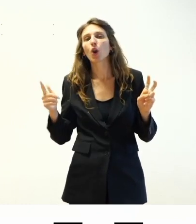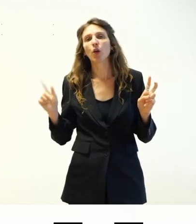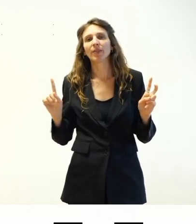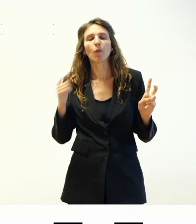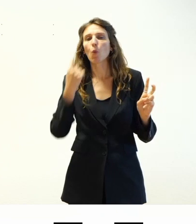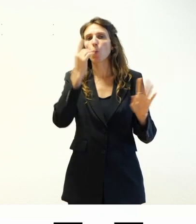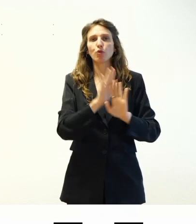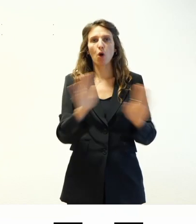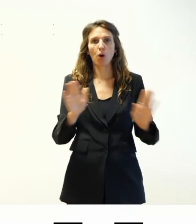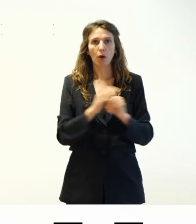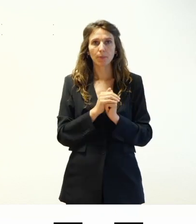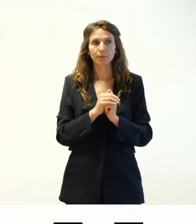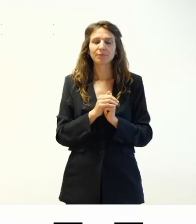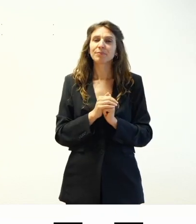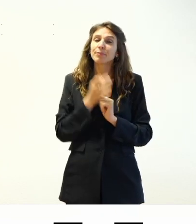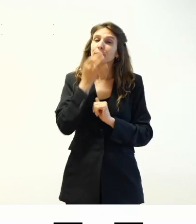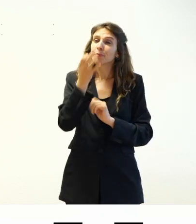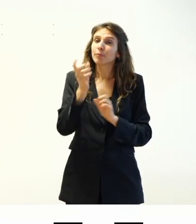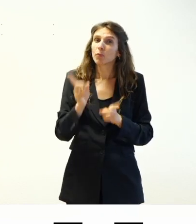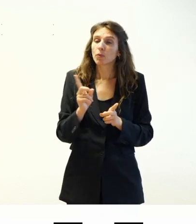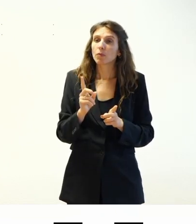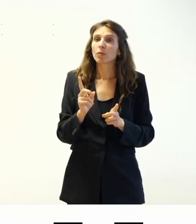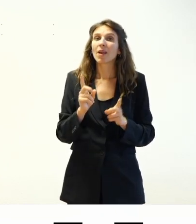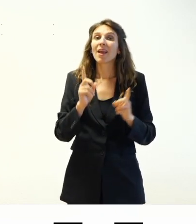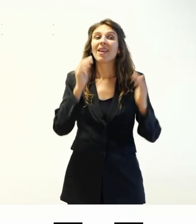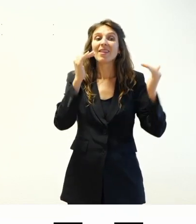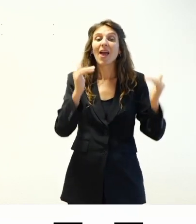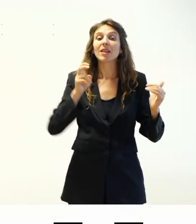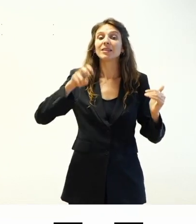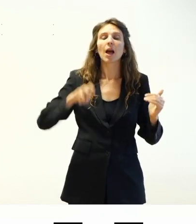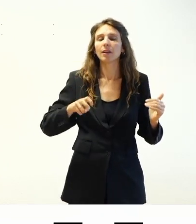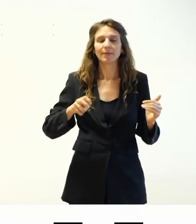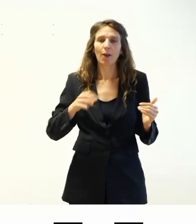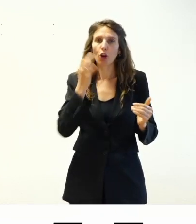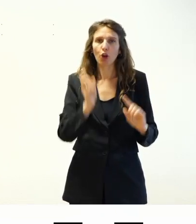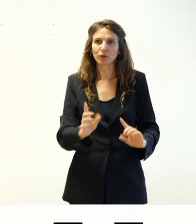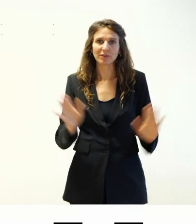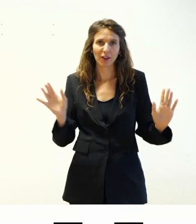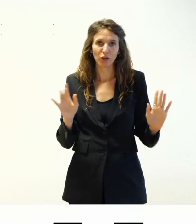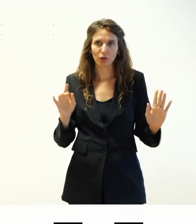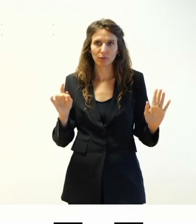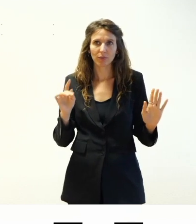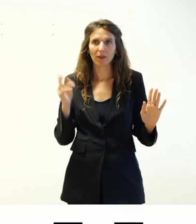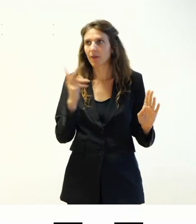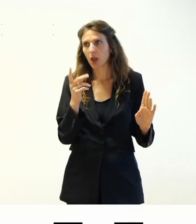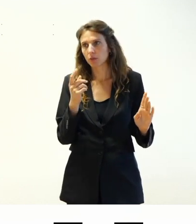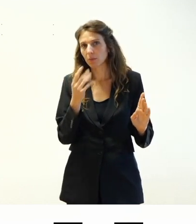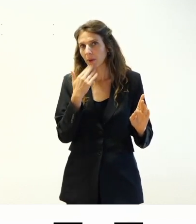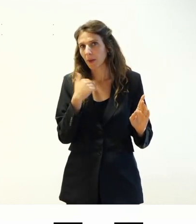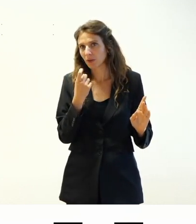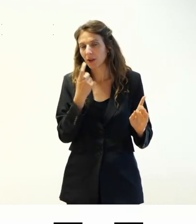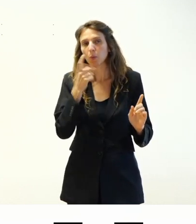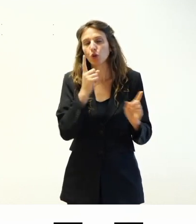si consiglia di non saltare livelli nelle intestazioni questo secondo me è un difetto perché non bisognerebbe saltarli